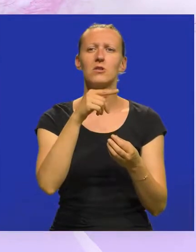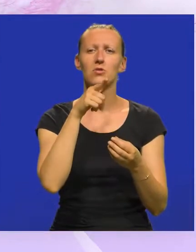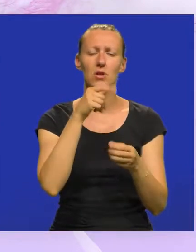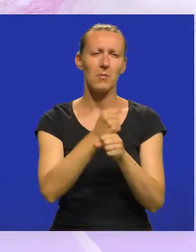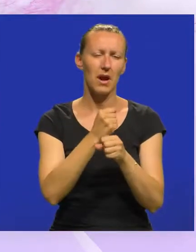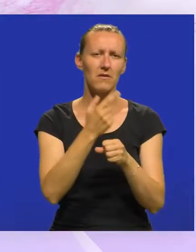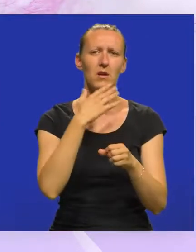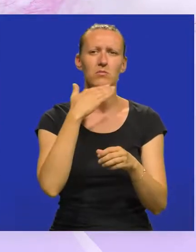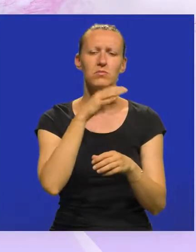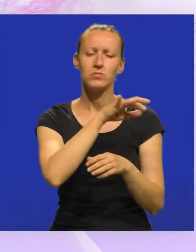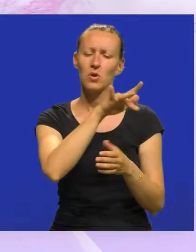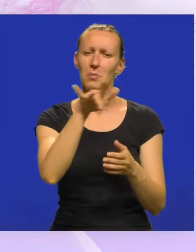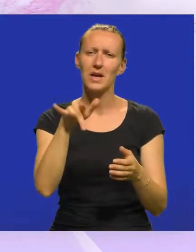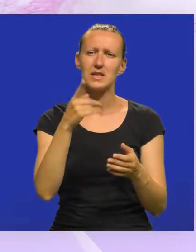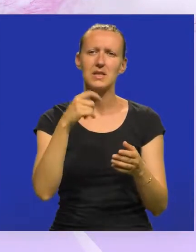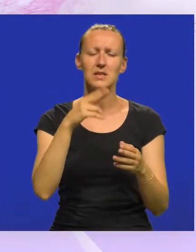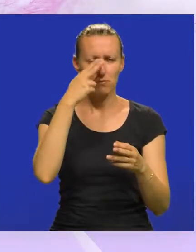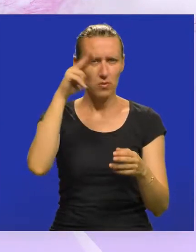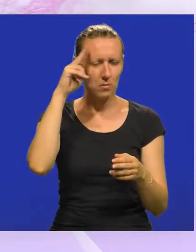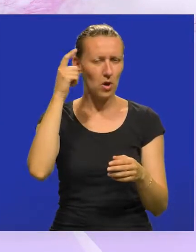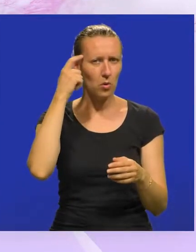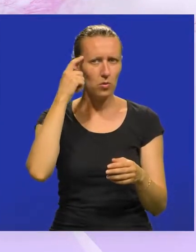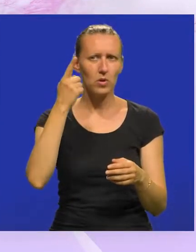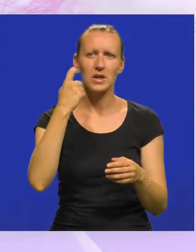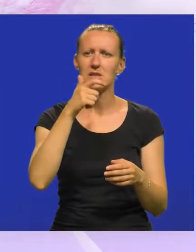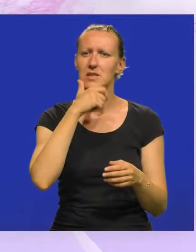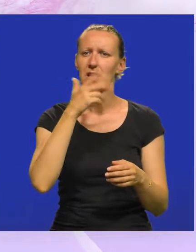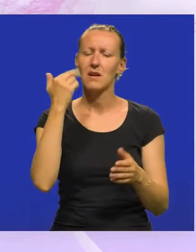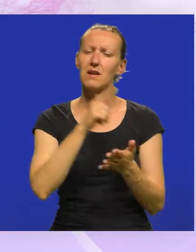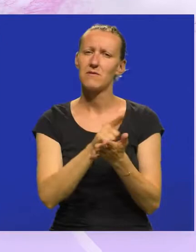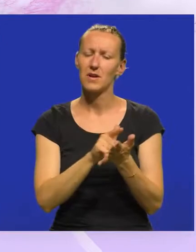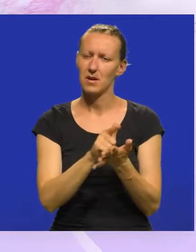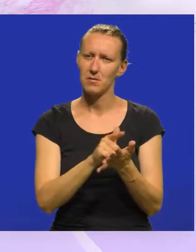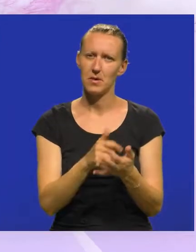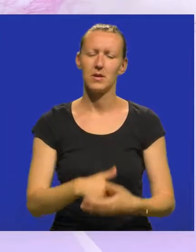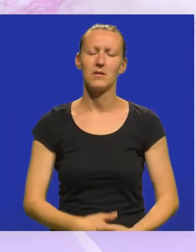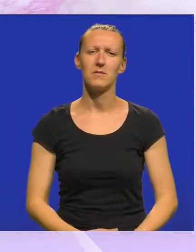temeljenu na nizu lokaliteta i spomenika kulture iz antičkih vremena.